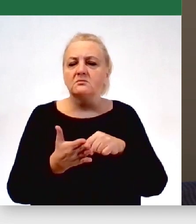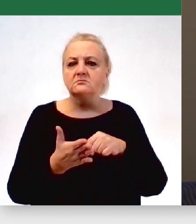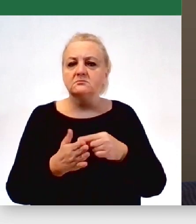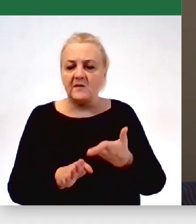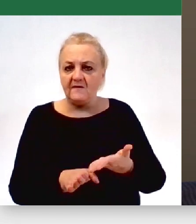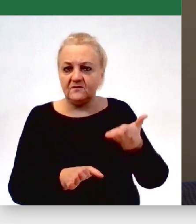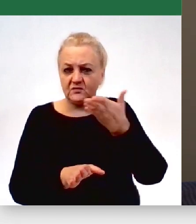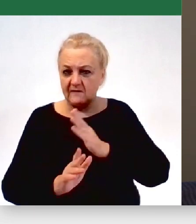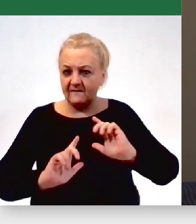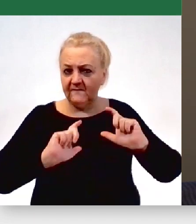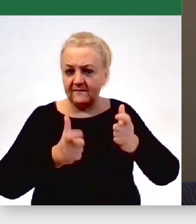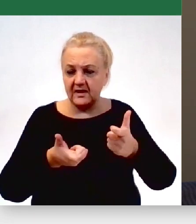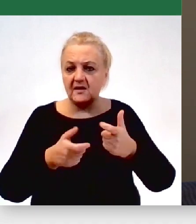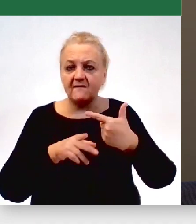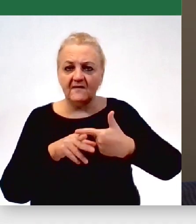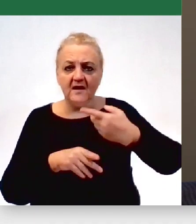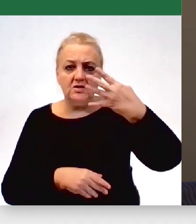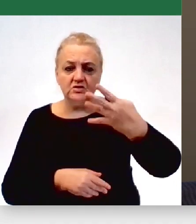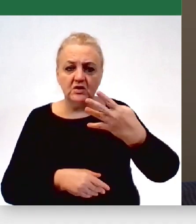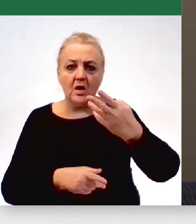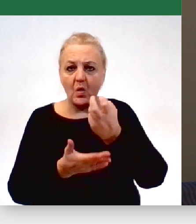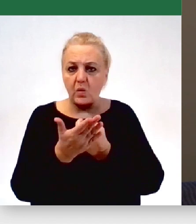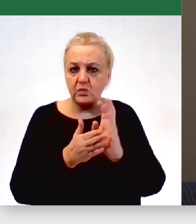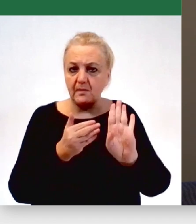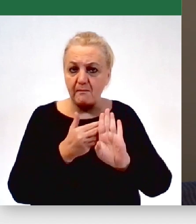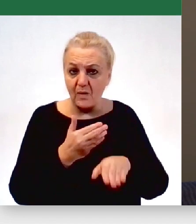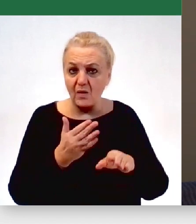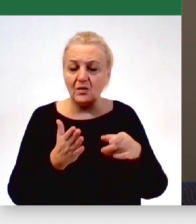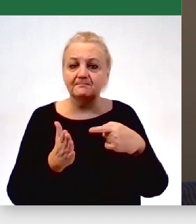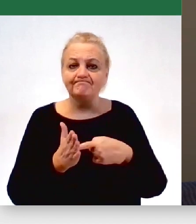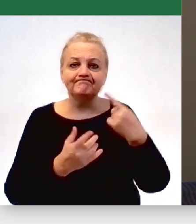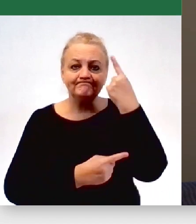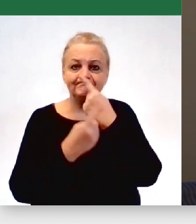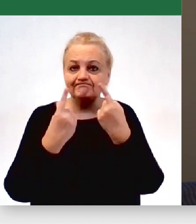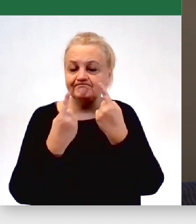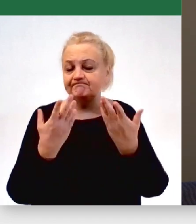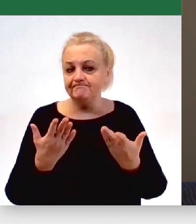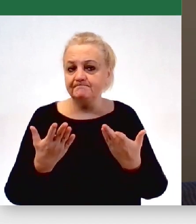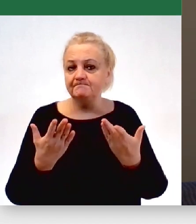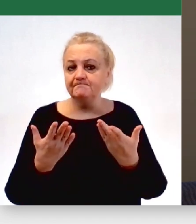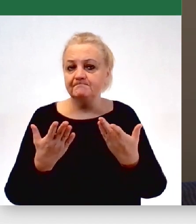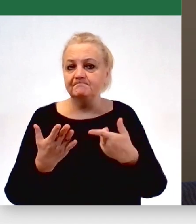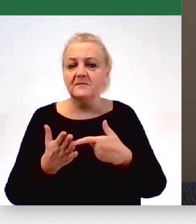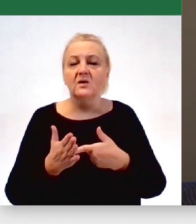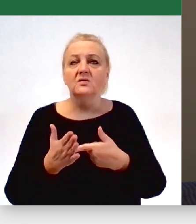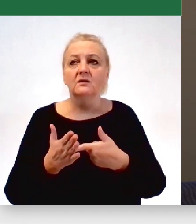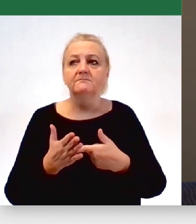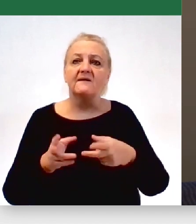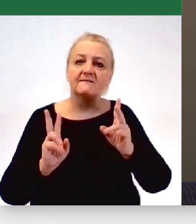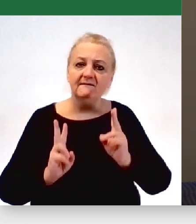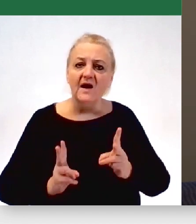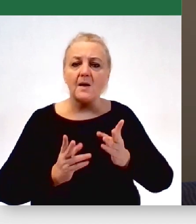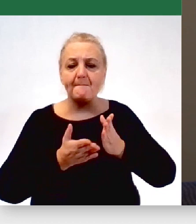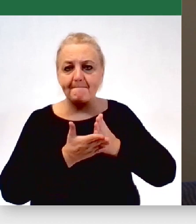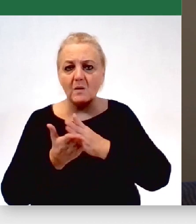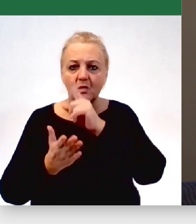wydarzyło po 24 lutego, myślę, że oprócz takiej realnej pomocy